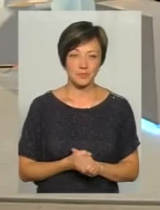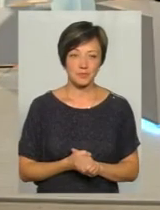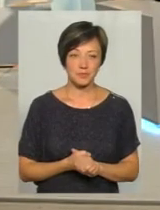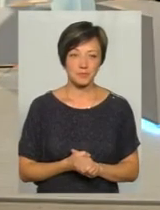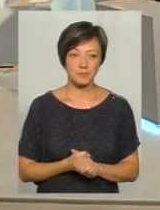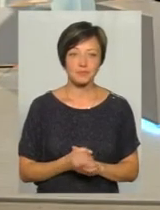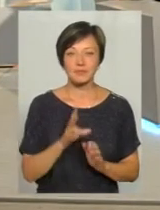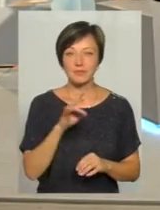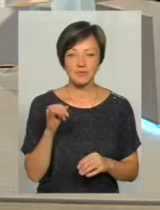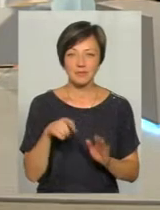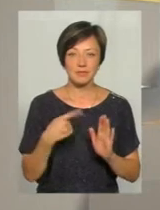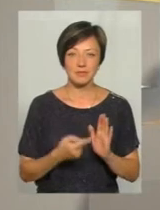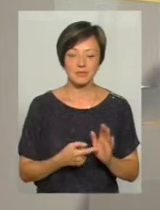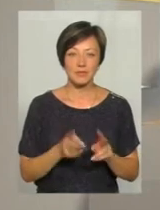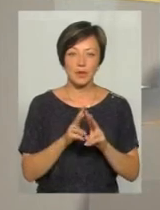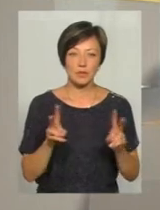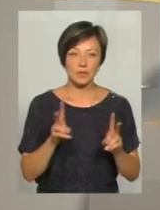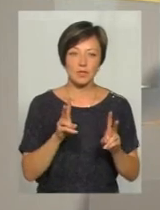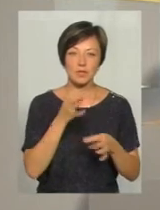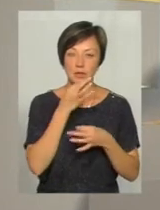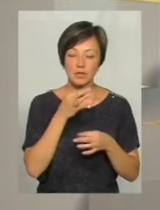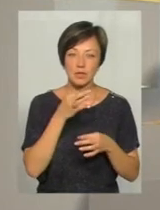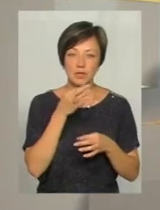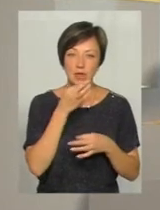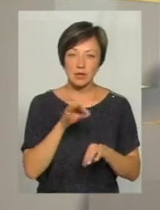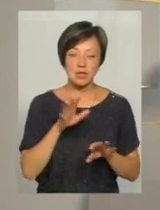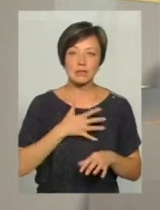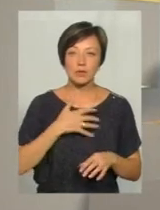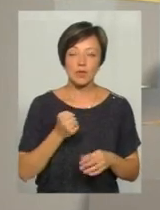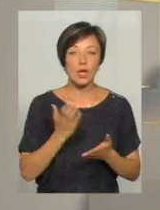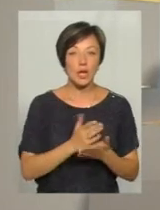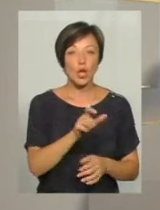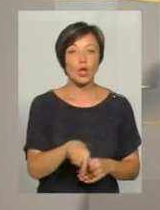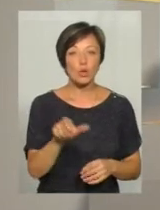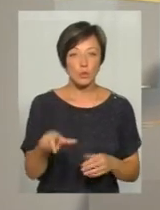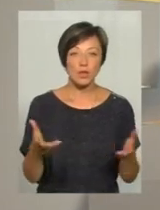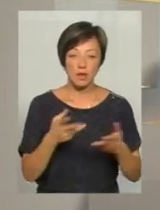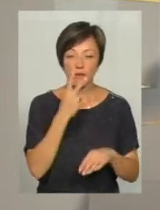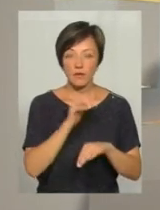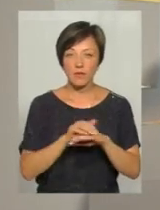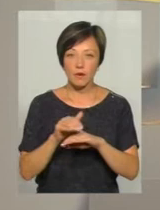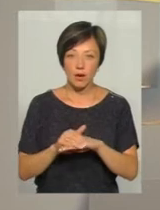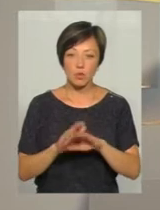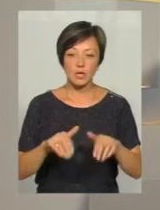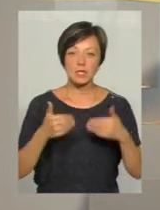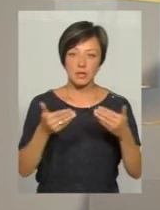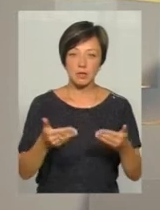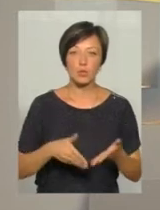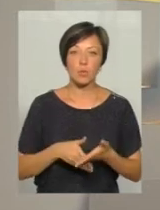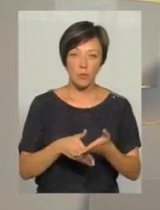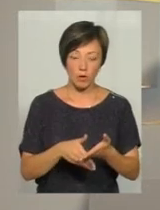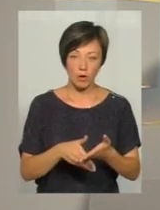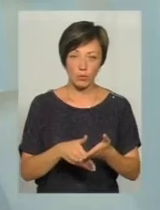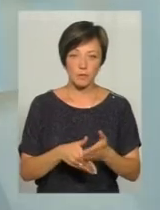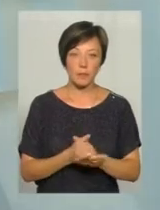Ну, напевно, так. Бо і будь-хто не буде незадоволений. Але ж все ж таки є люди, які виявляють ініціативу і допомагають.